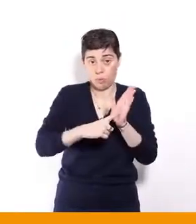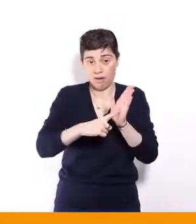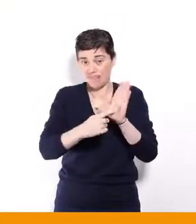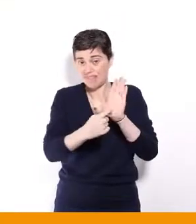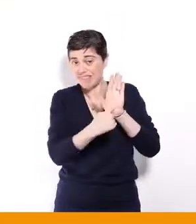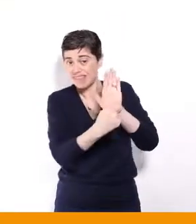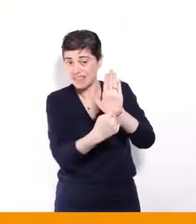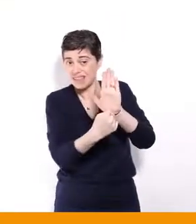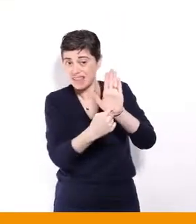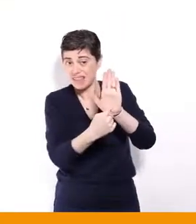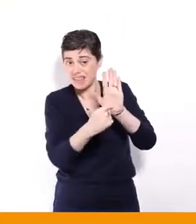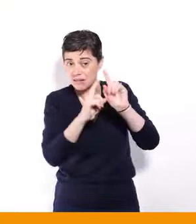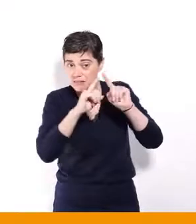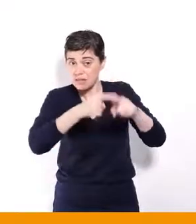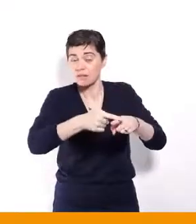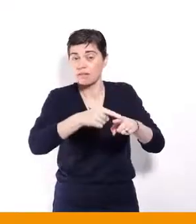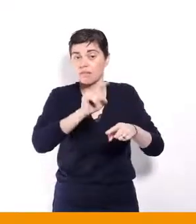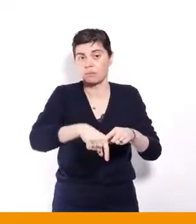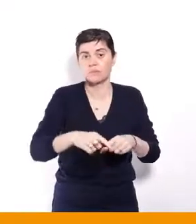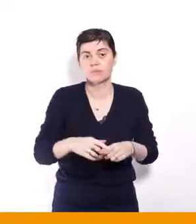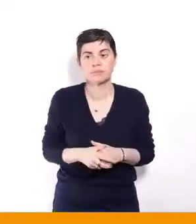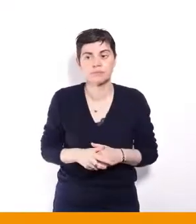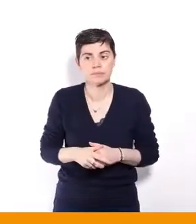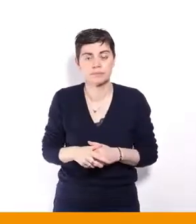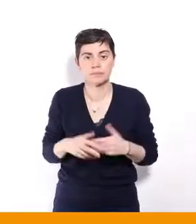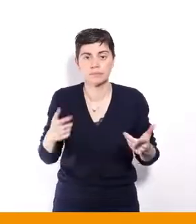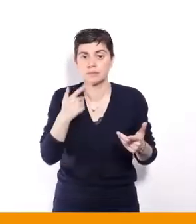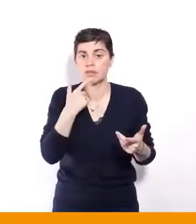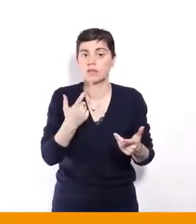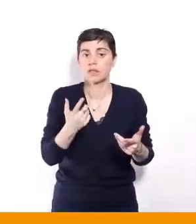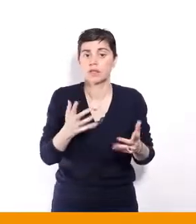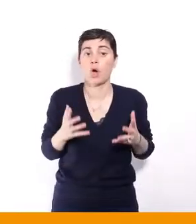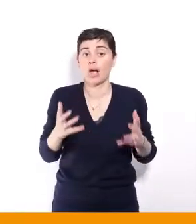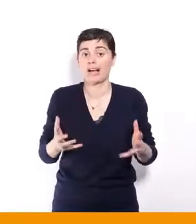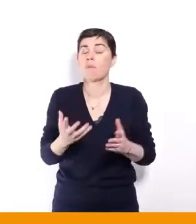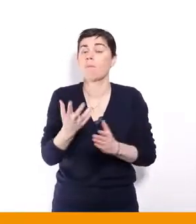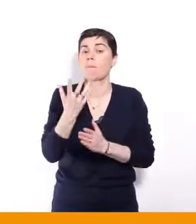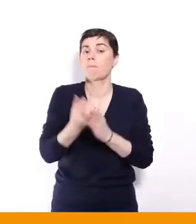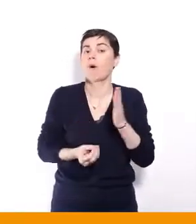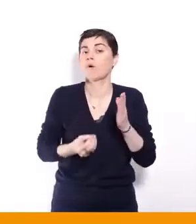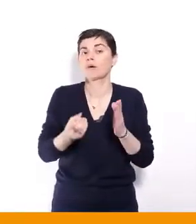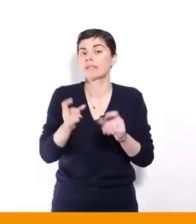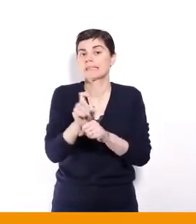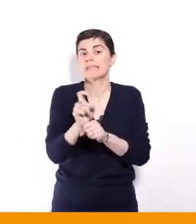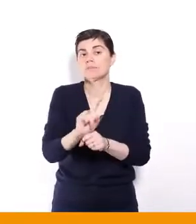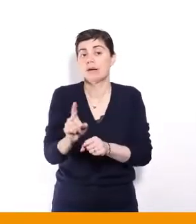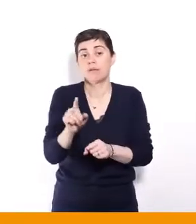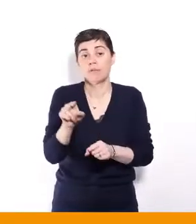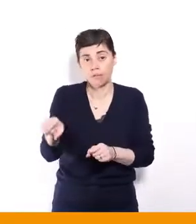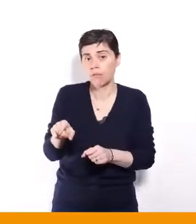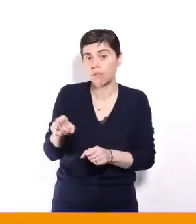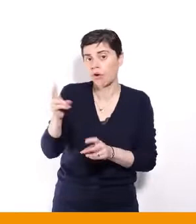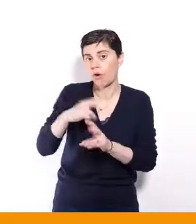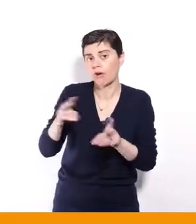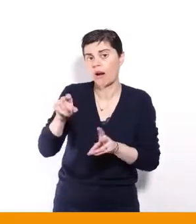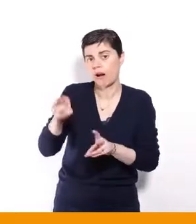moi je ne reprocherai pas en tout cas leur manque d'engagement. Je pense qu'ils sont souvent d'ailleurs plus engagés en réalité, plus engagés parce qu'ils sont